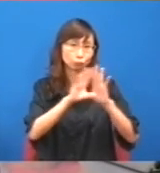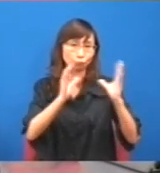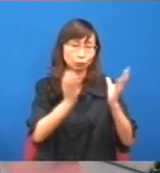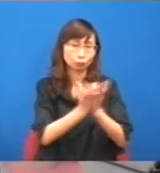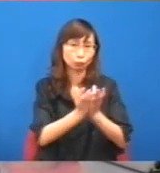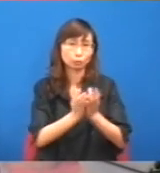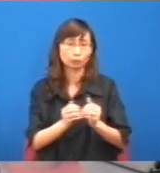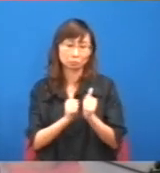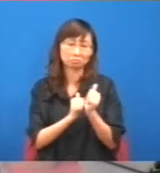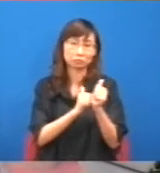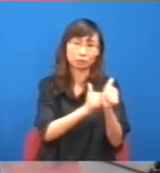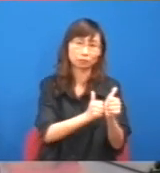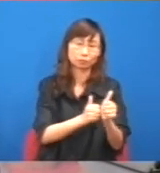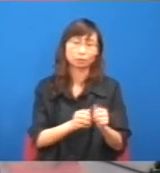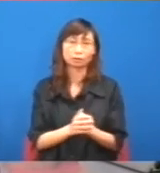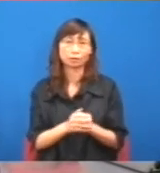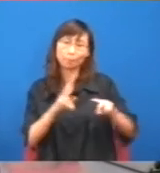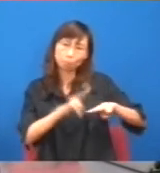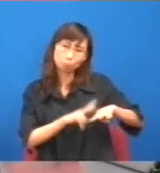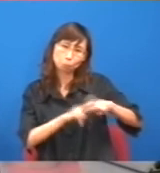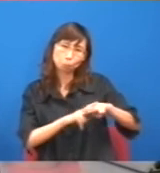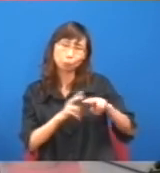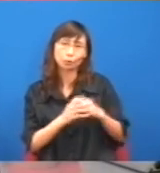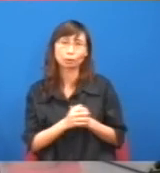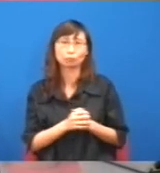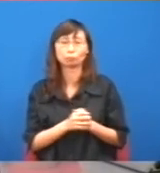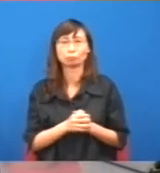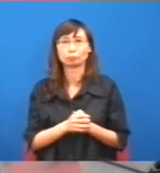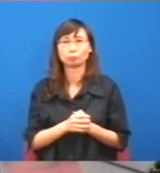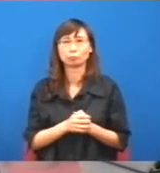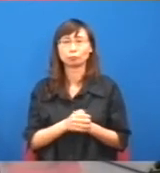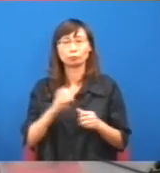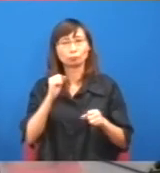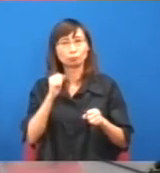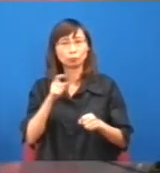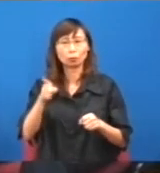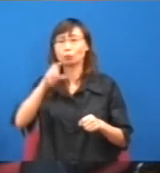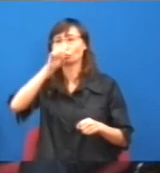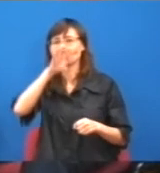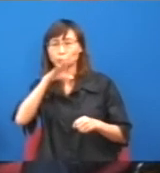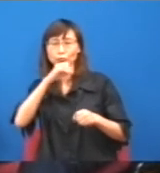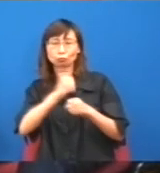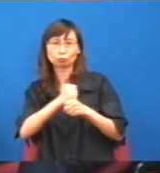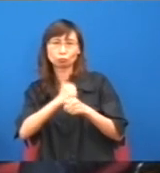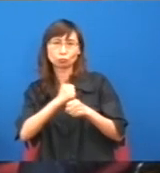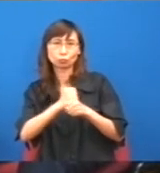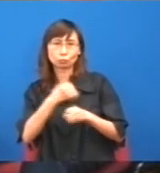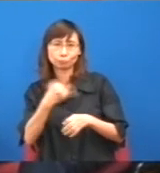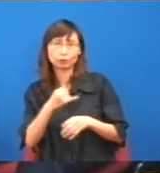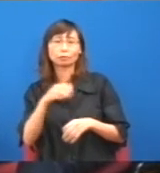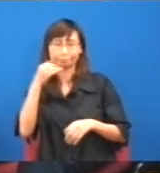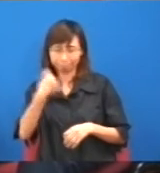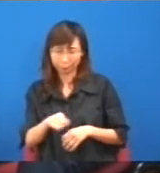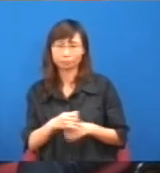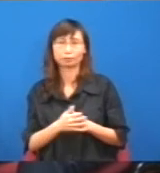因為中共,即是中央他們講的,講了話,不可以做,即是不可以做這件事,現在